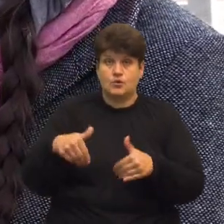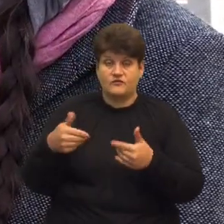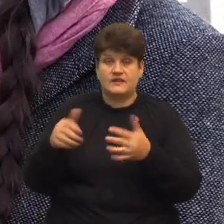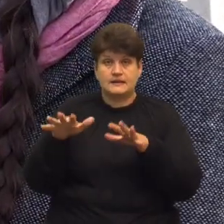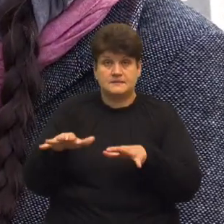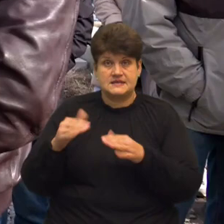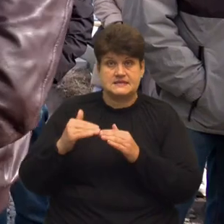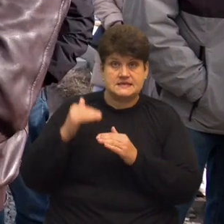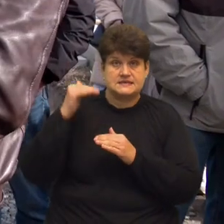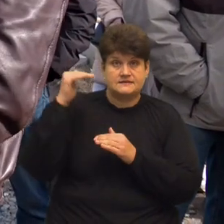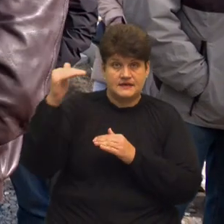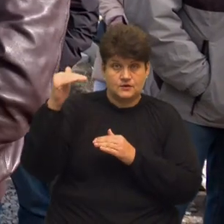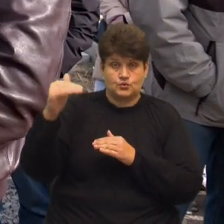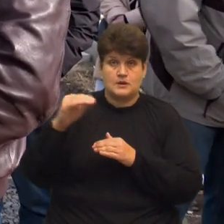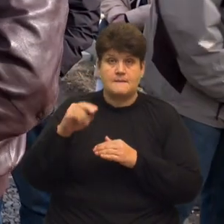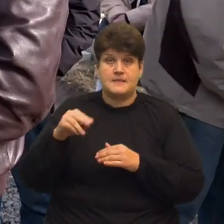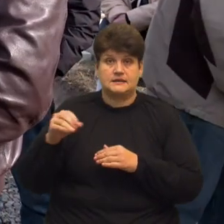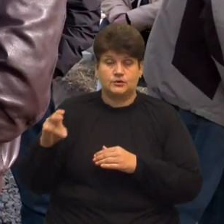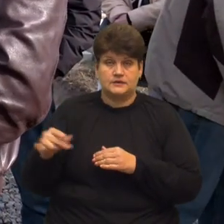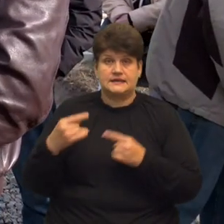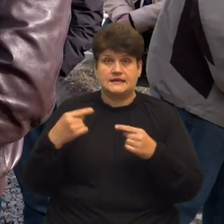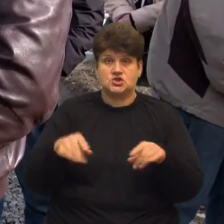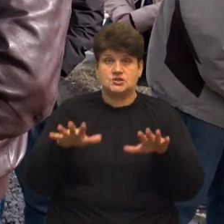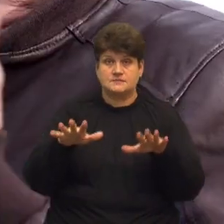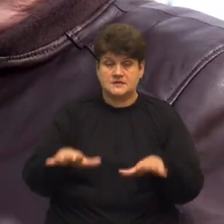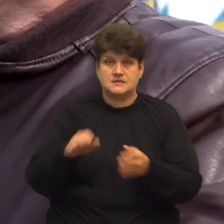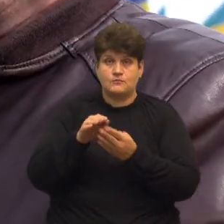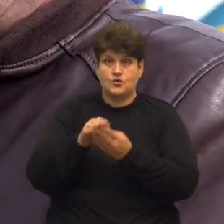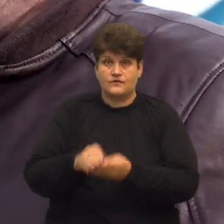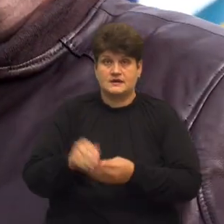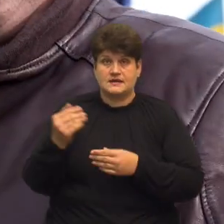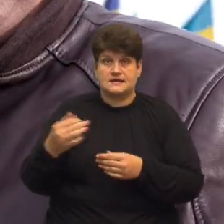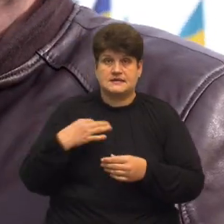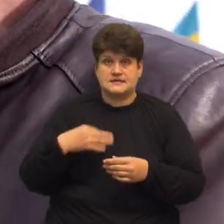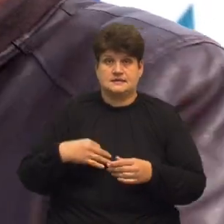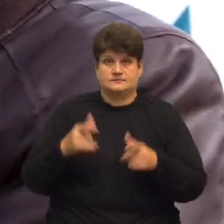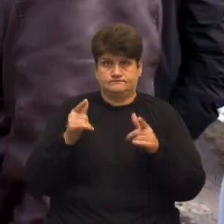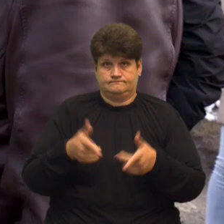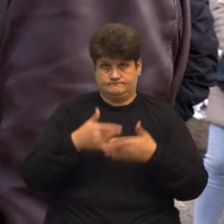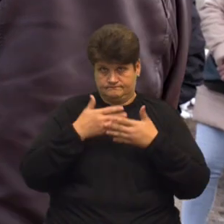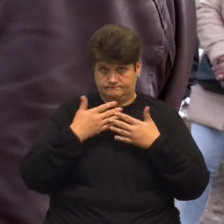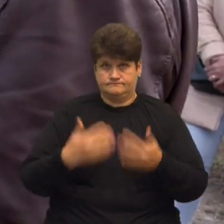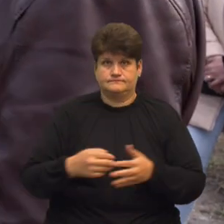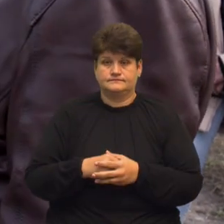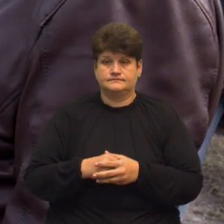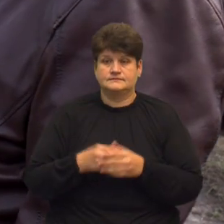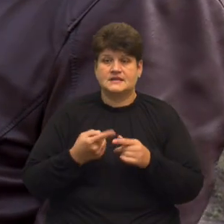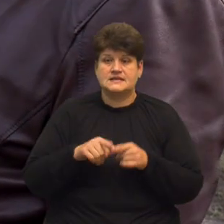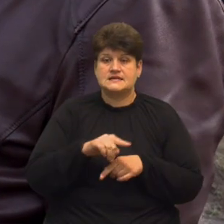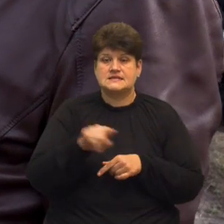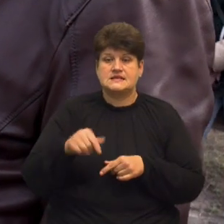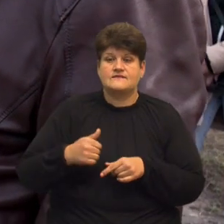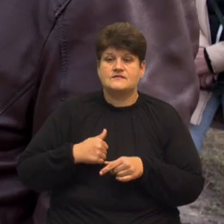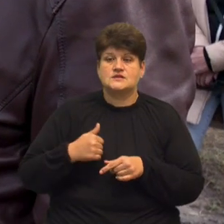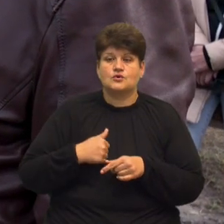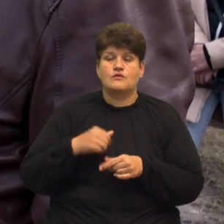зверху над пантеоном На інше місце поховання їхнього сина не погодяться, каже Олег Стадник Це є військовий поховання, він